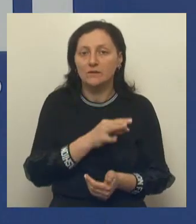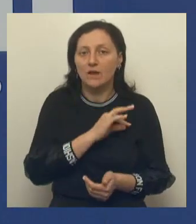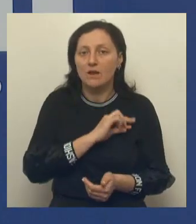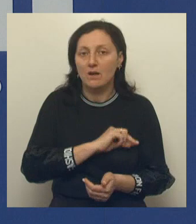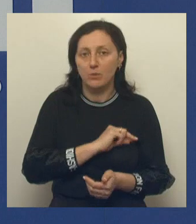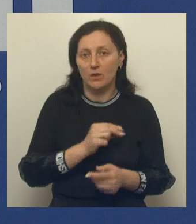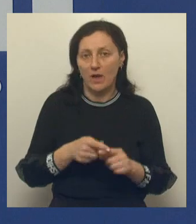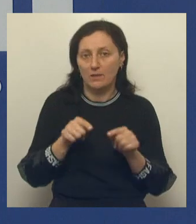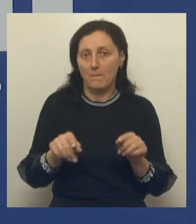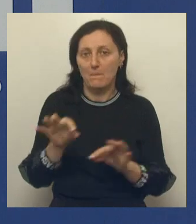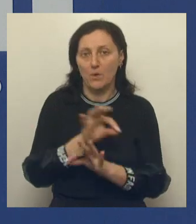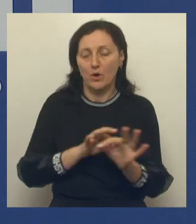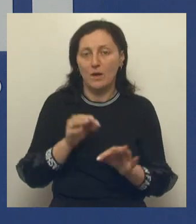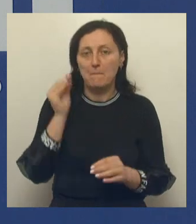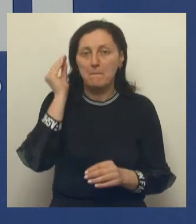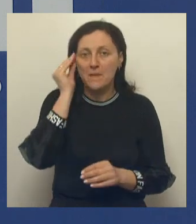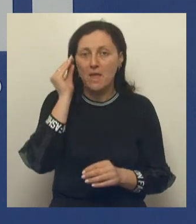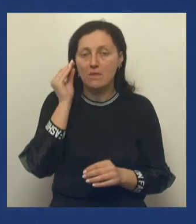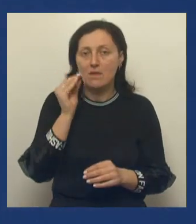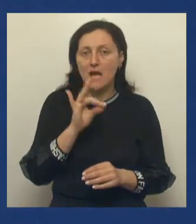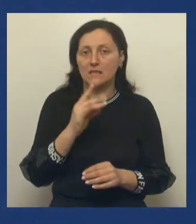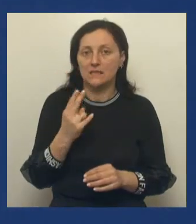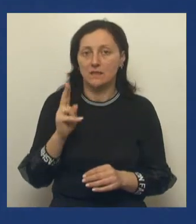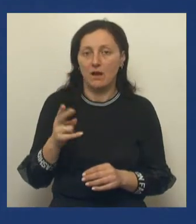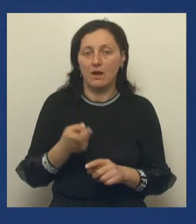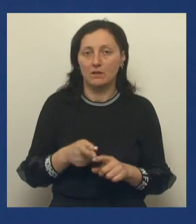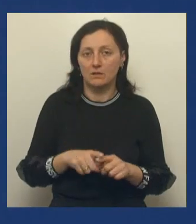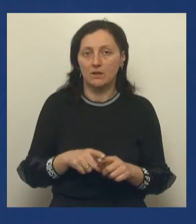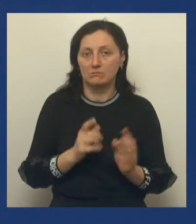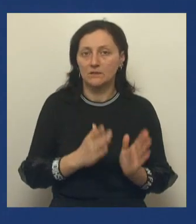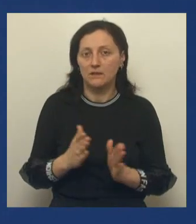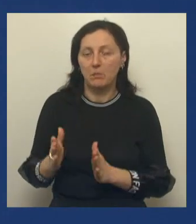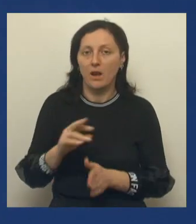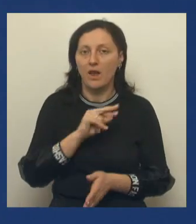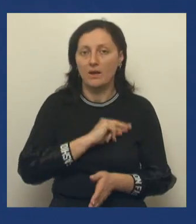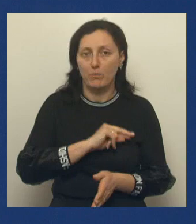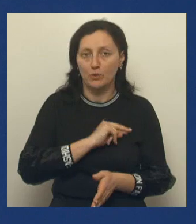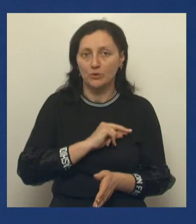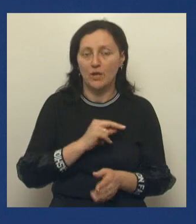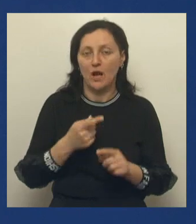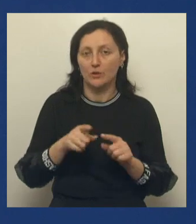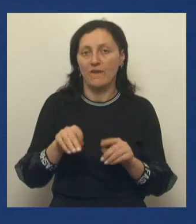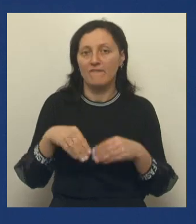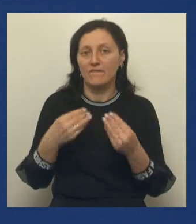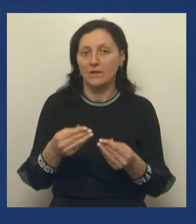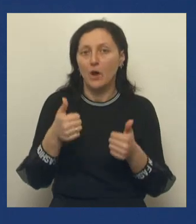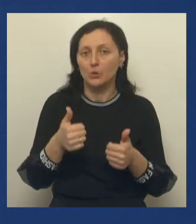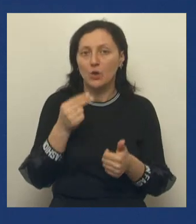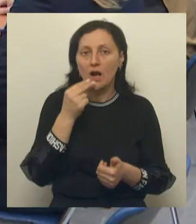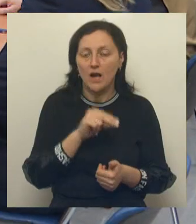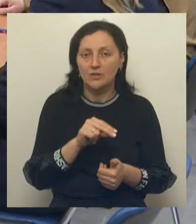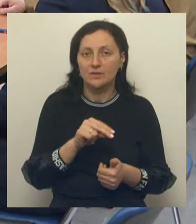проектами. Мнение о Белгородском РЦК сложилось давно. Это стабильно работающий РЦК, который выдает нормальное качество